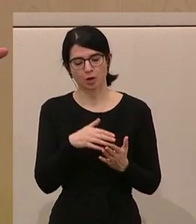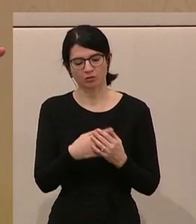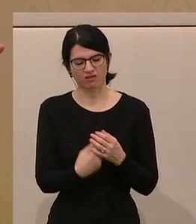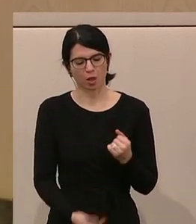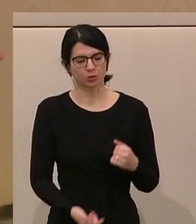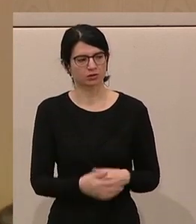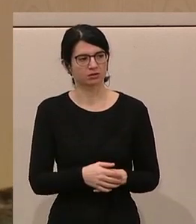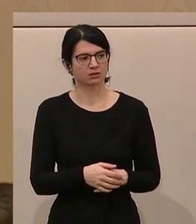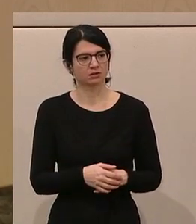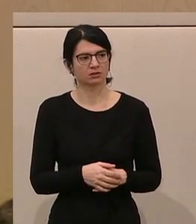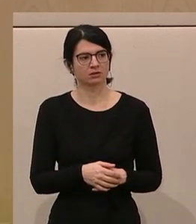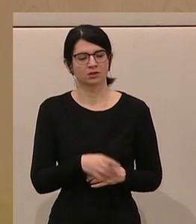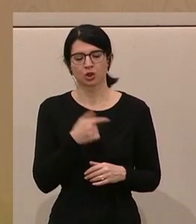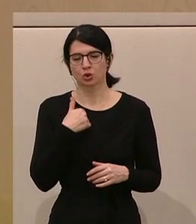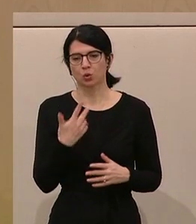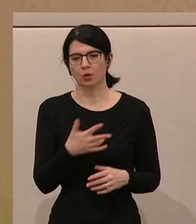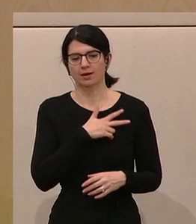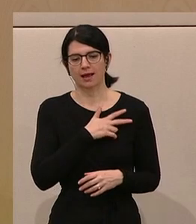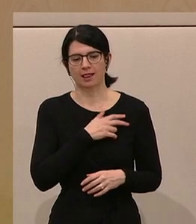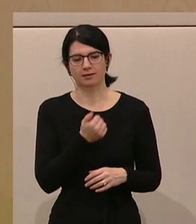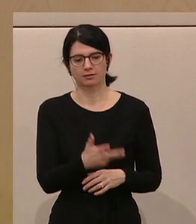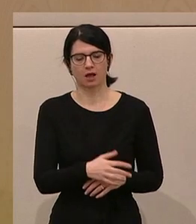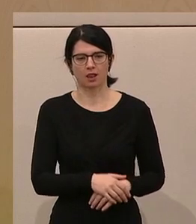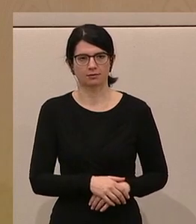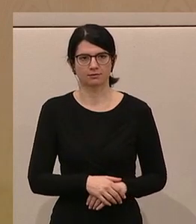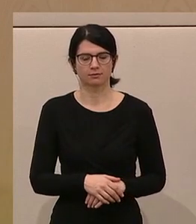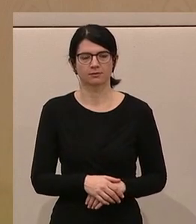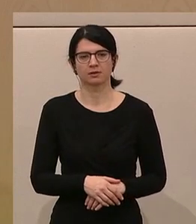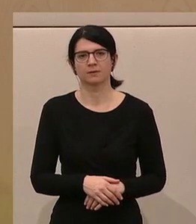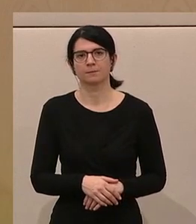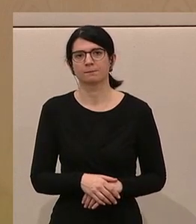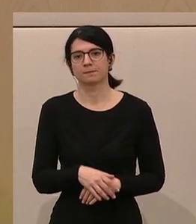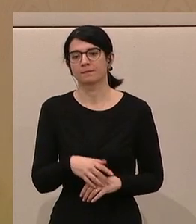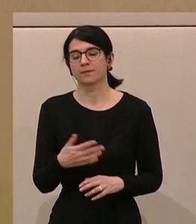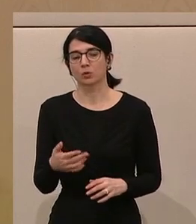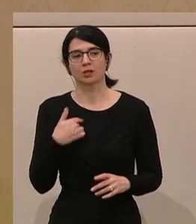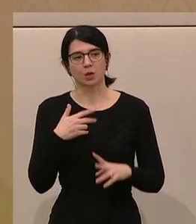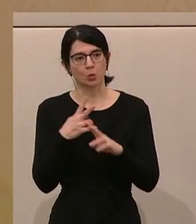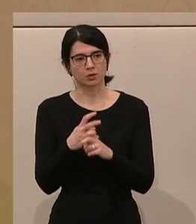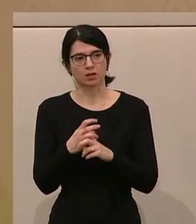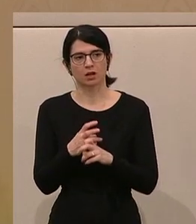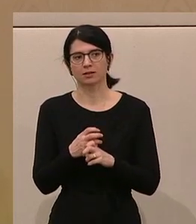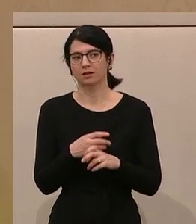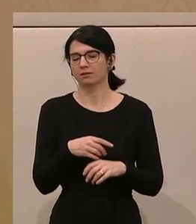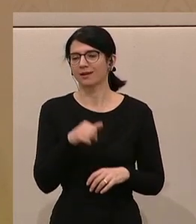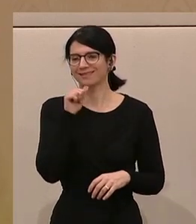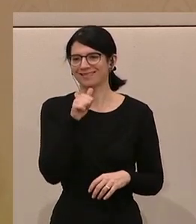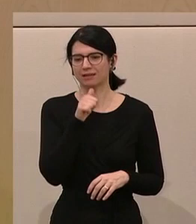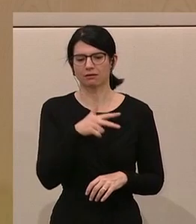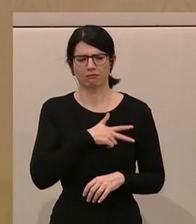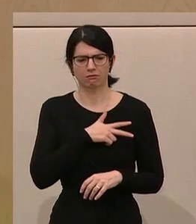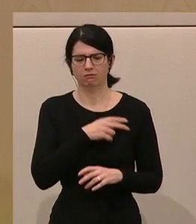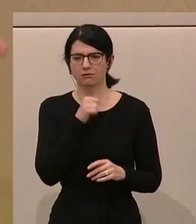Verlust. Das sind die realen Zahlen, meine sehr geehrten Damen und Herren. Und weil wir eben in Österreich keine reellen